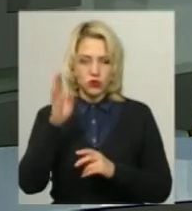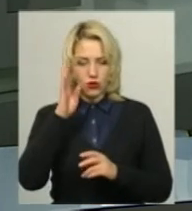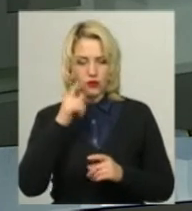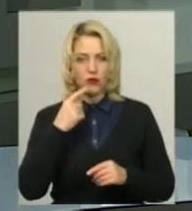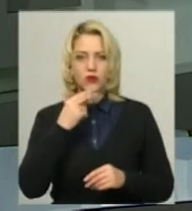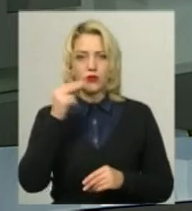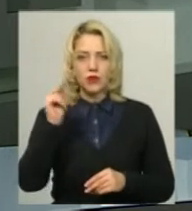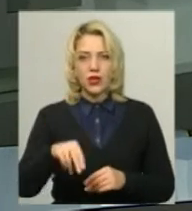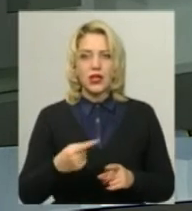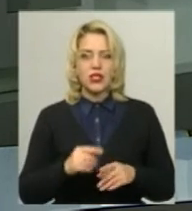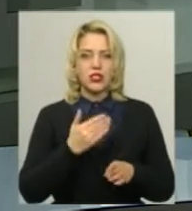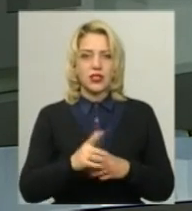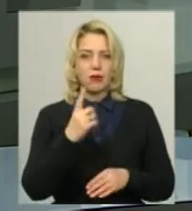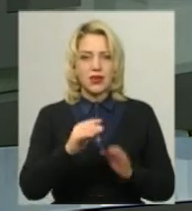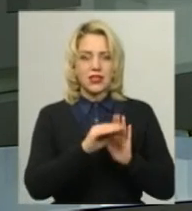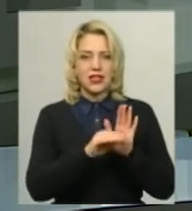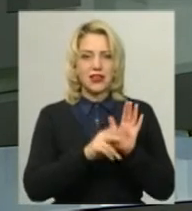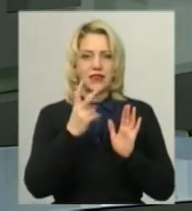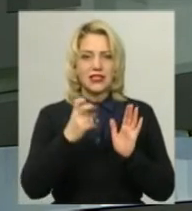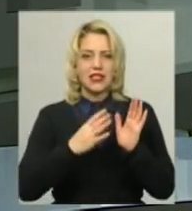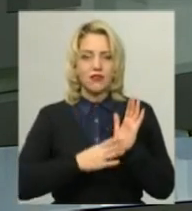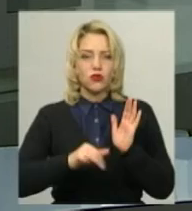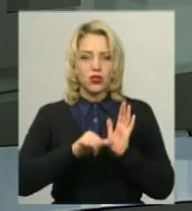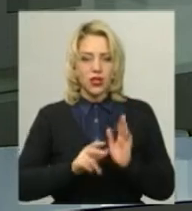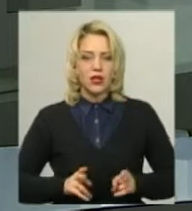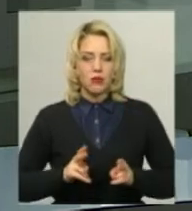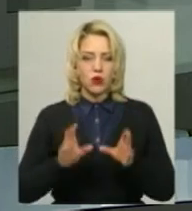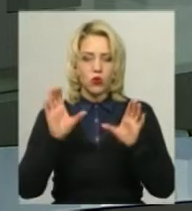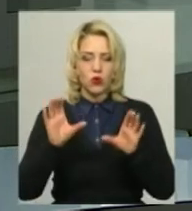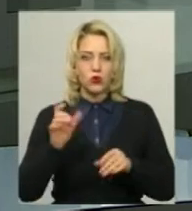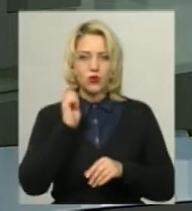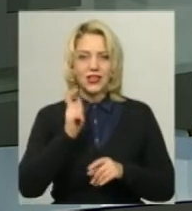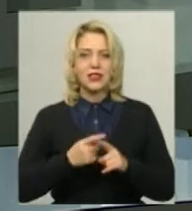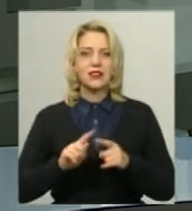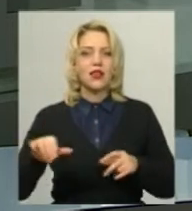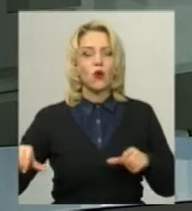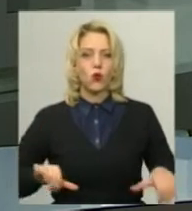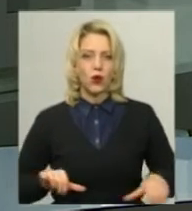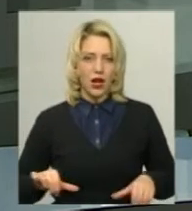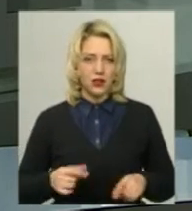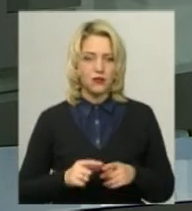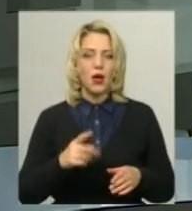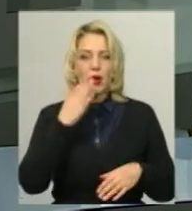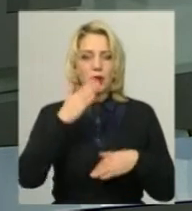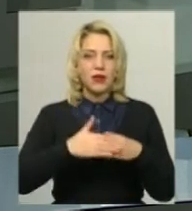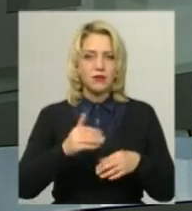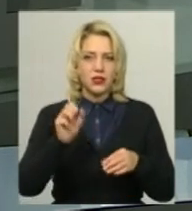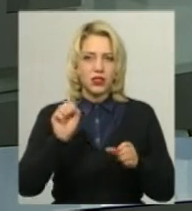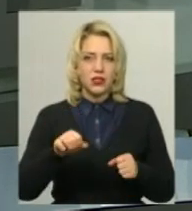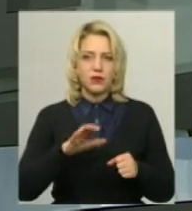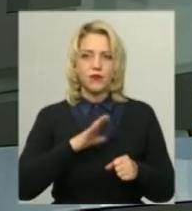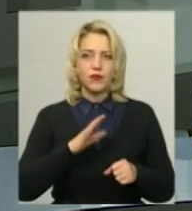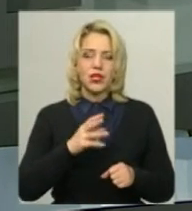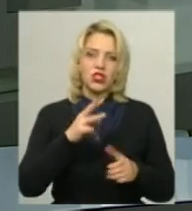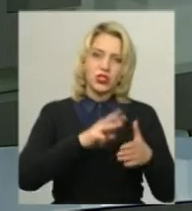частину першу статті 296 Кримінального кодексу України – хуліганство, санкція якої передбачає покарання у вигляді штрафу